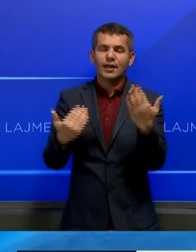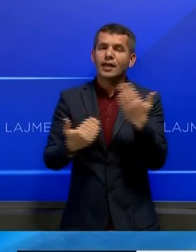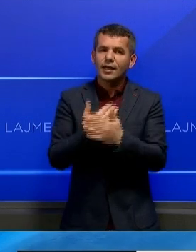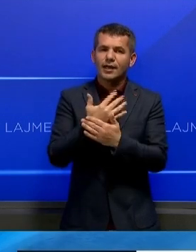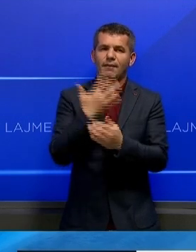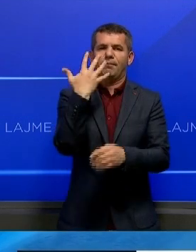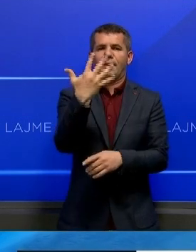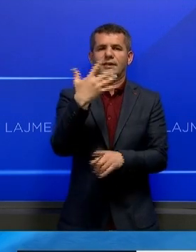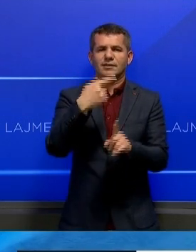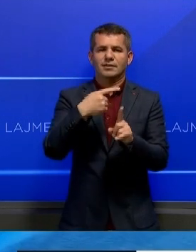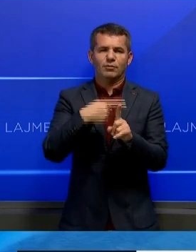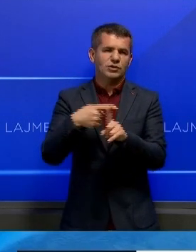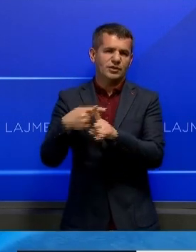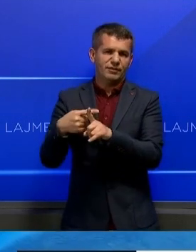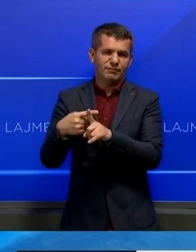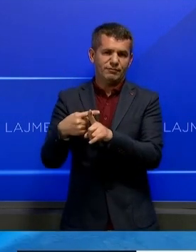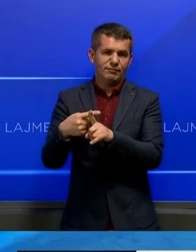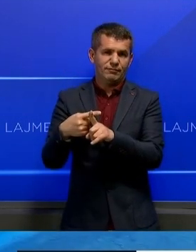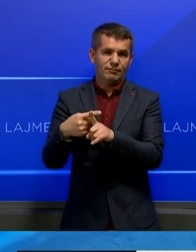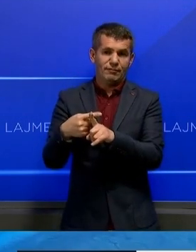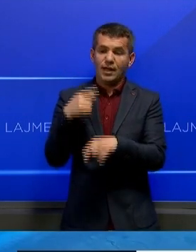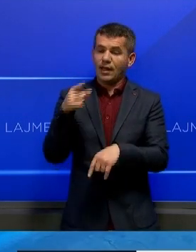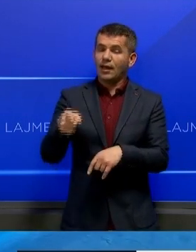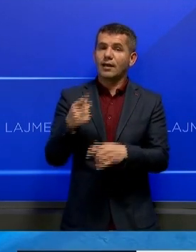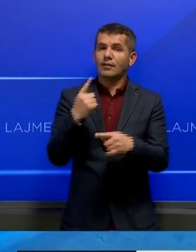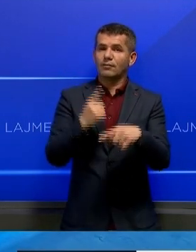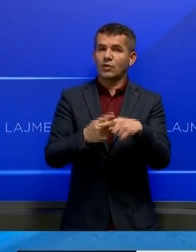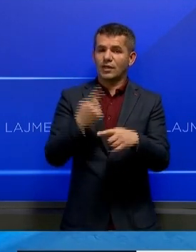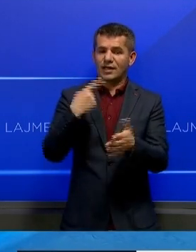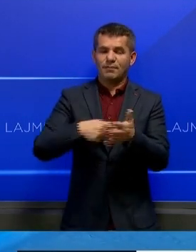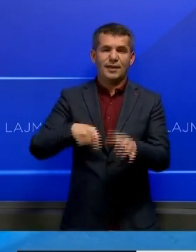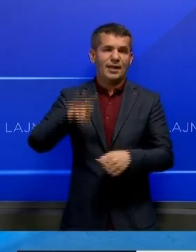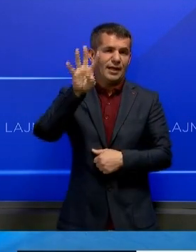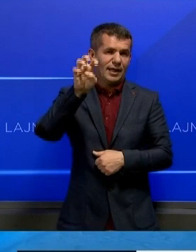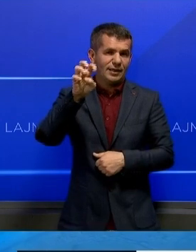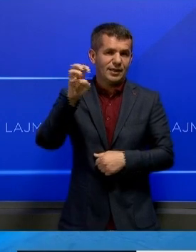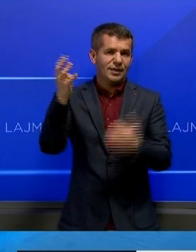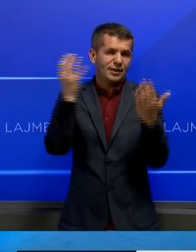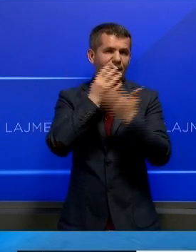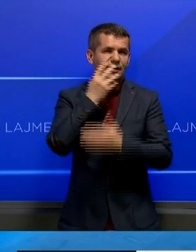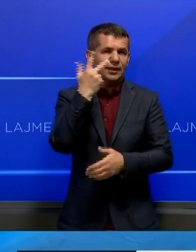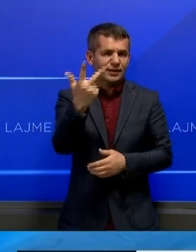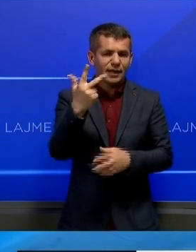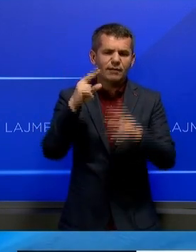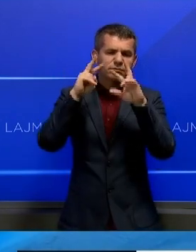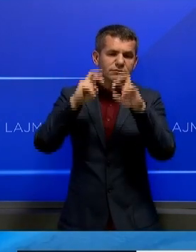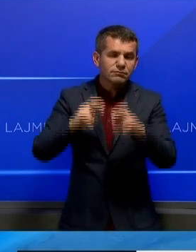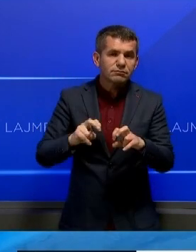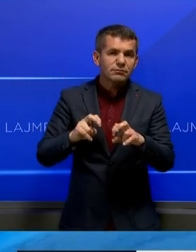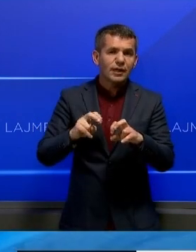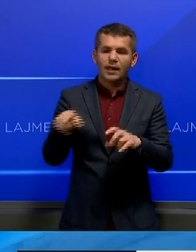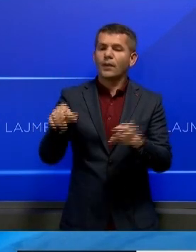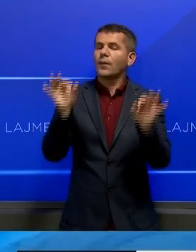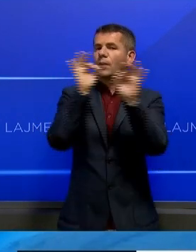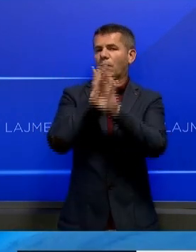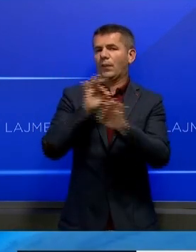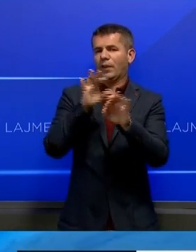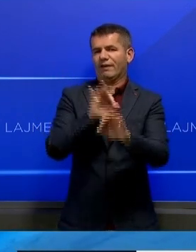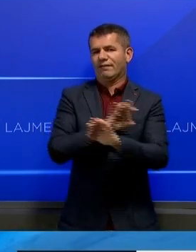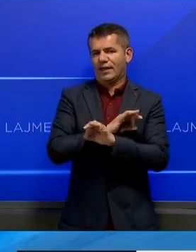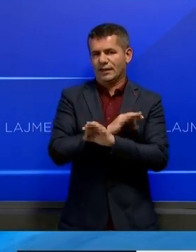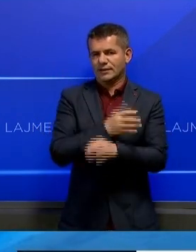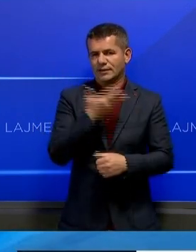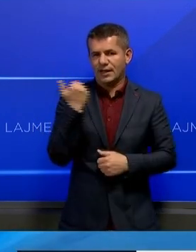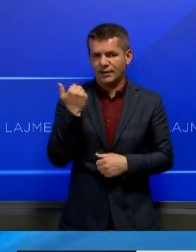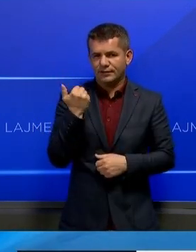rezultuar 5 persona. Bët e ditur se janë kryer 1493 testime, ndërsa nuk është shënuar as një